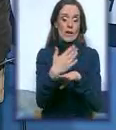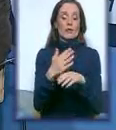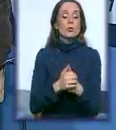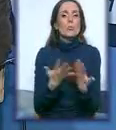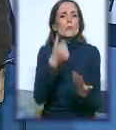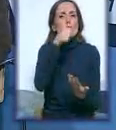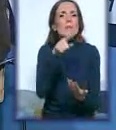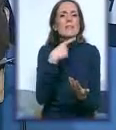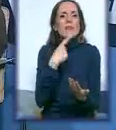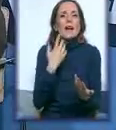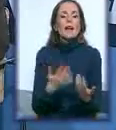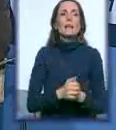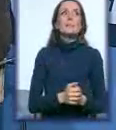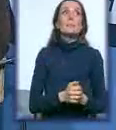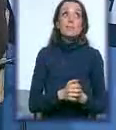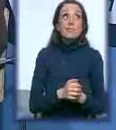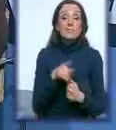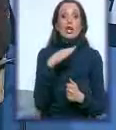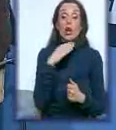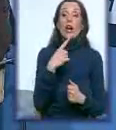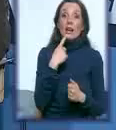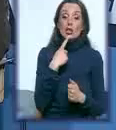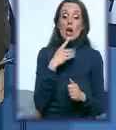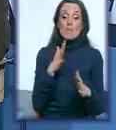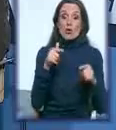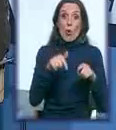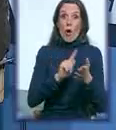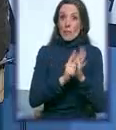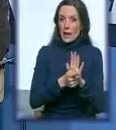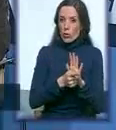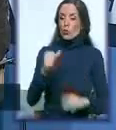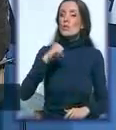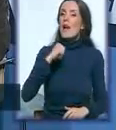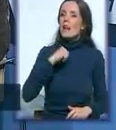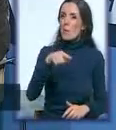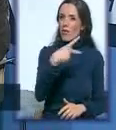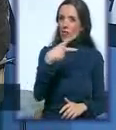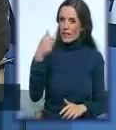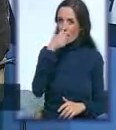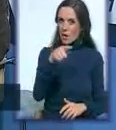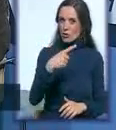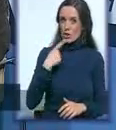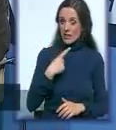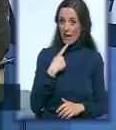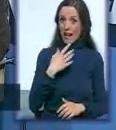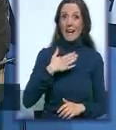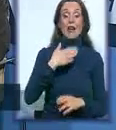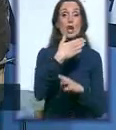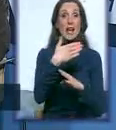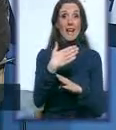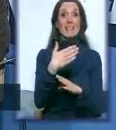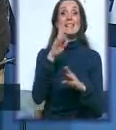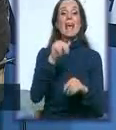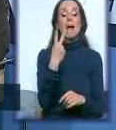priču? Pa možda je u ovom momentu za građani interesantnija ova tema koju ste pokrenuli. Znači, naša agencija u radu ima dve